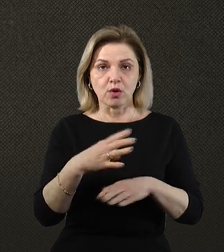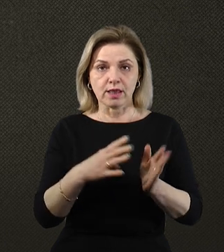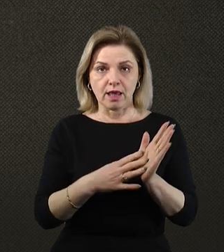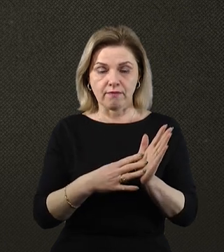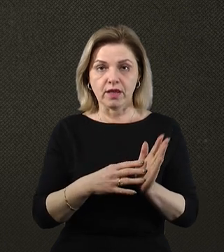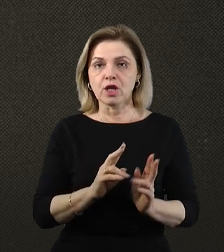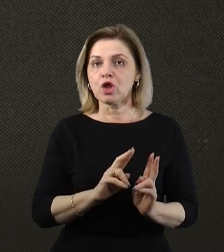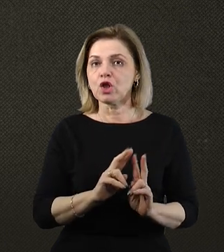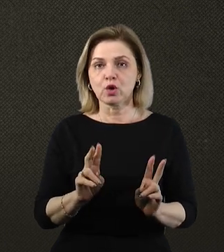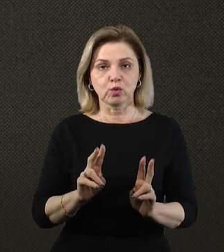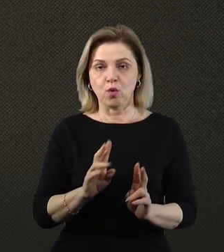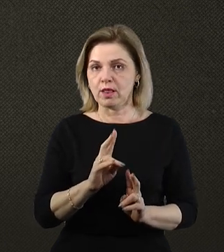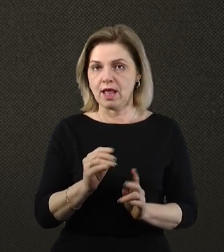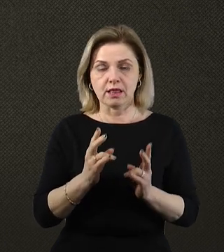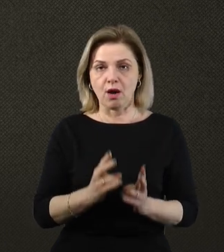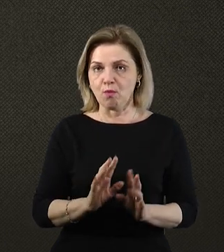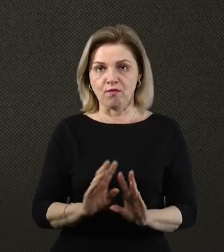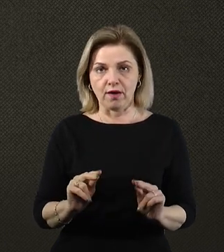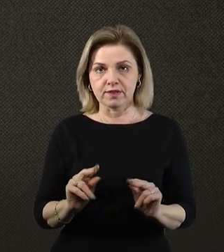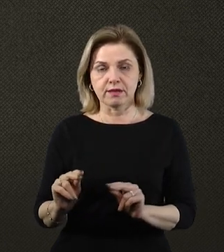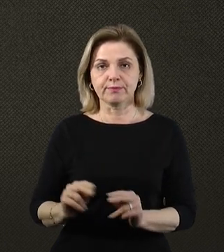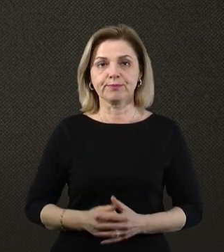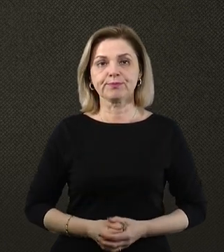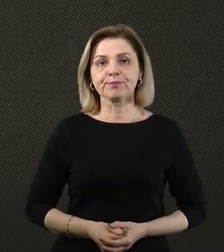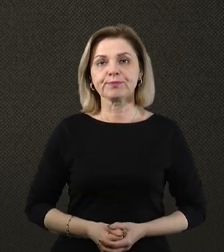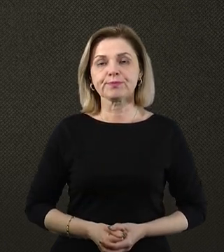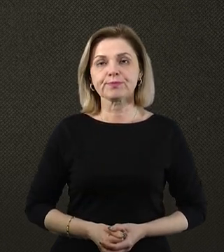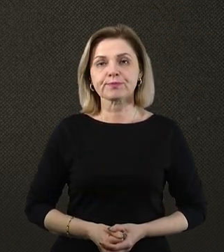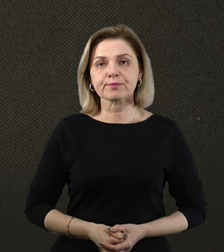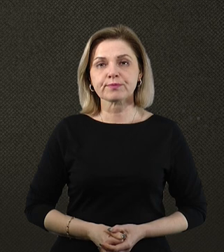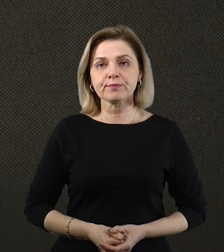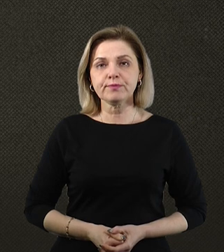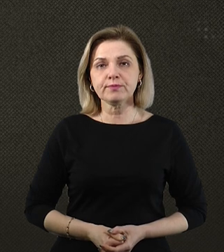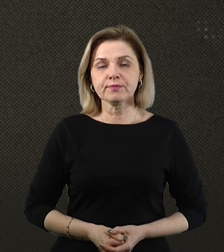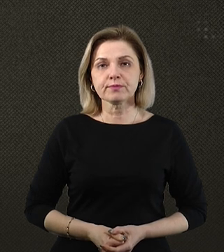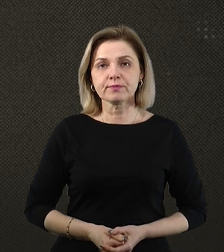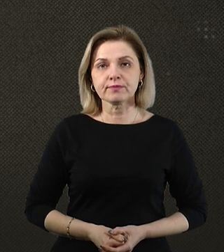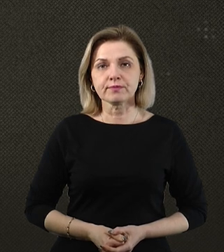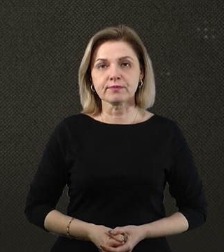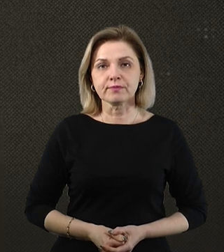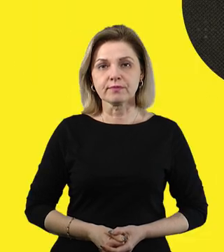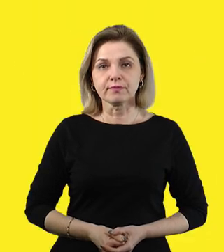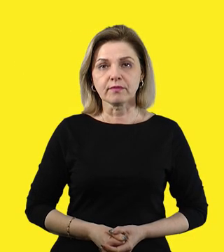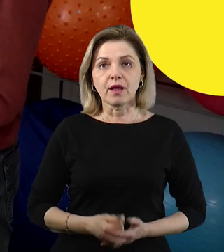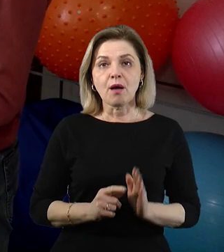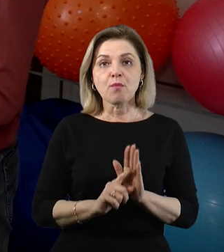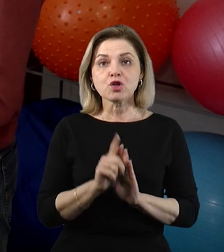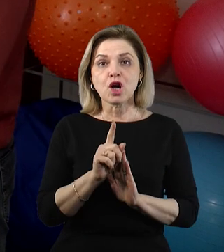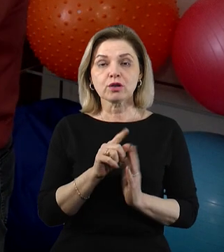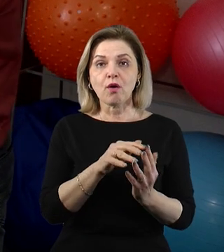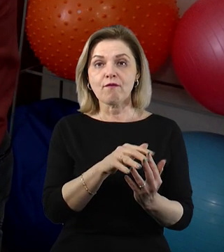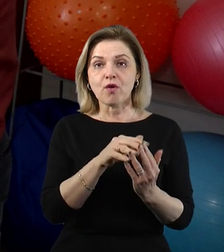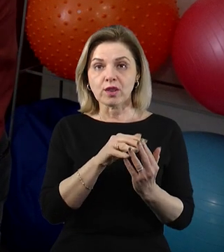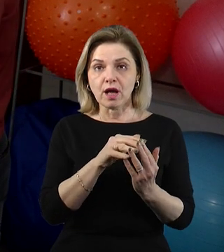Очаків. Ніхто не травмувався, повідомили у Миколаївській обласній військовій адміністрації. Від початку